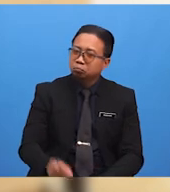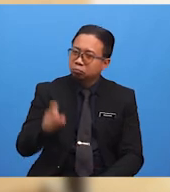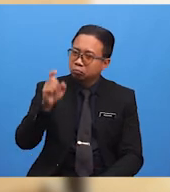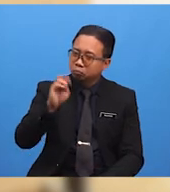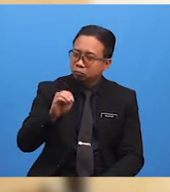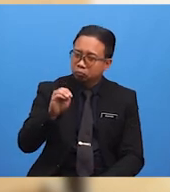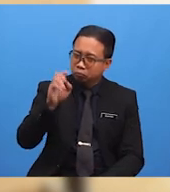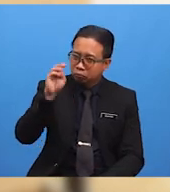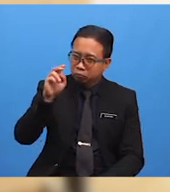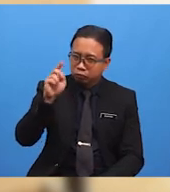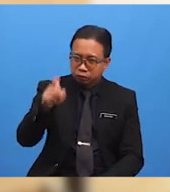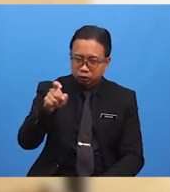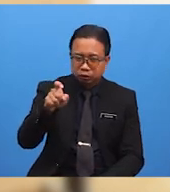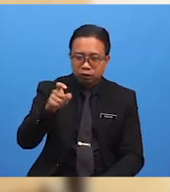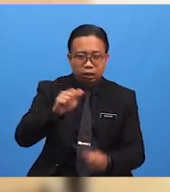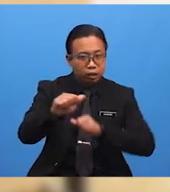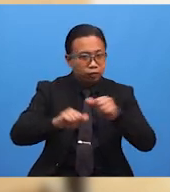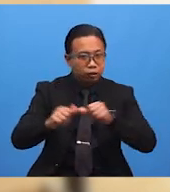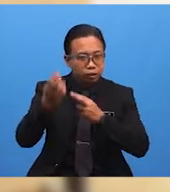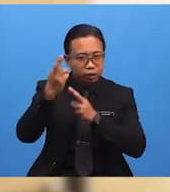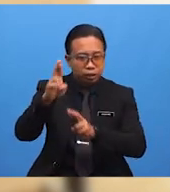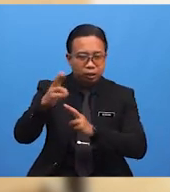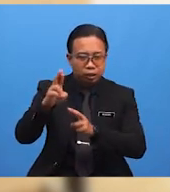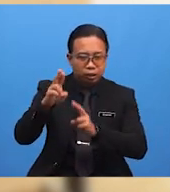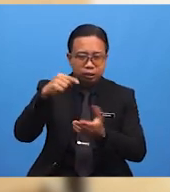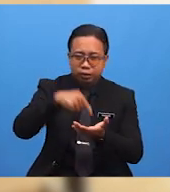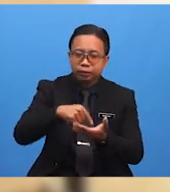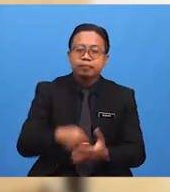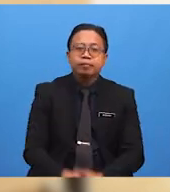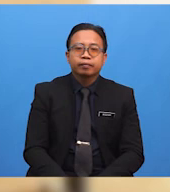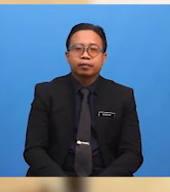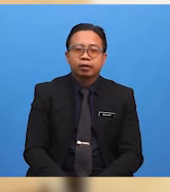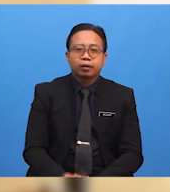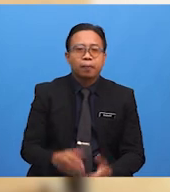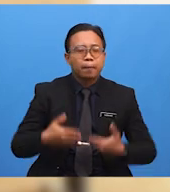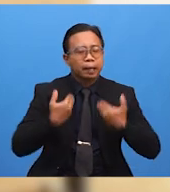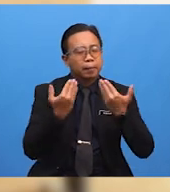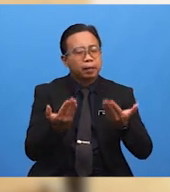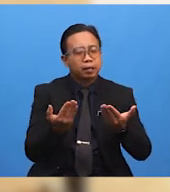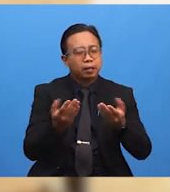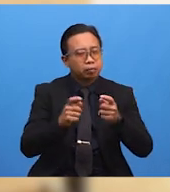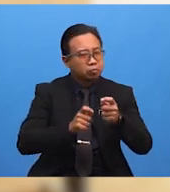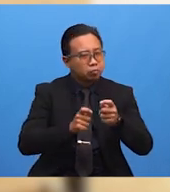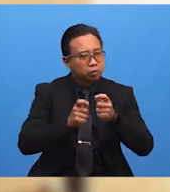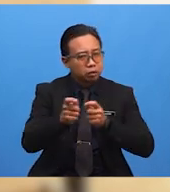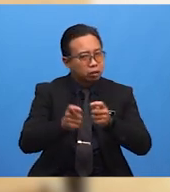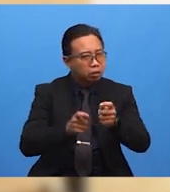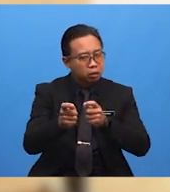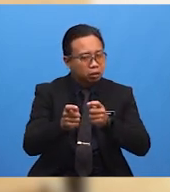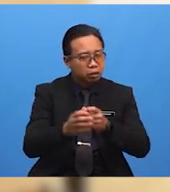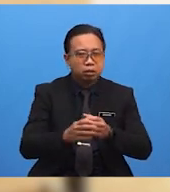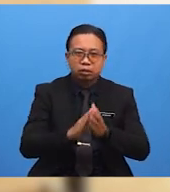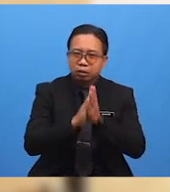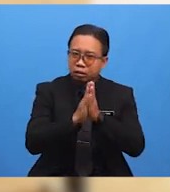aktiviti Rehlah ini? Bagaimanakah tindakan untuk menjadikan